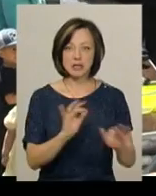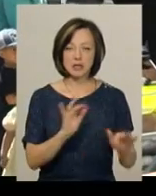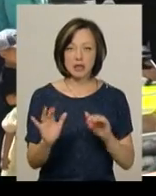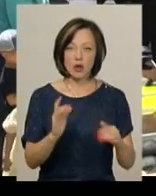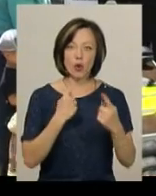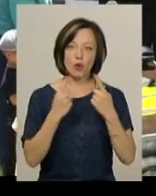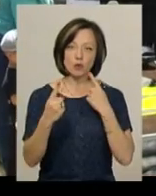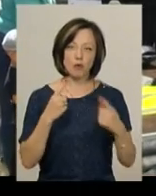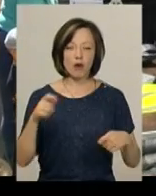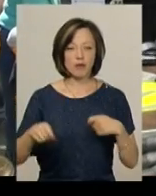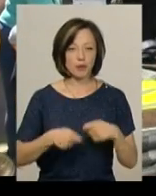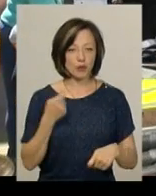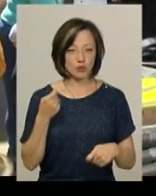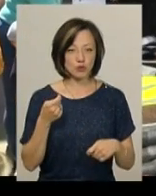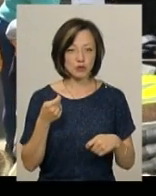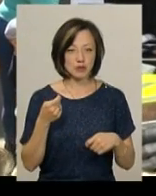правопорушення.